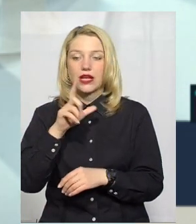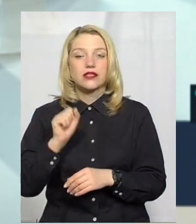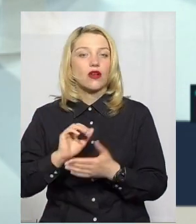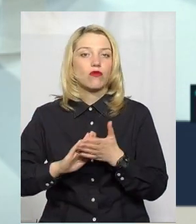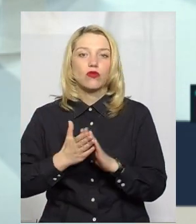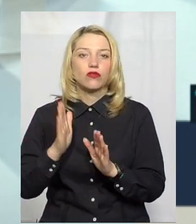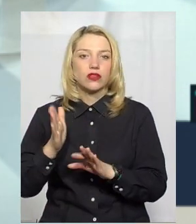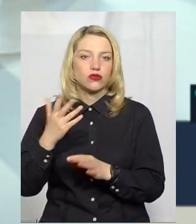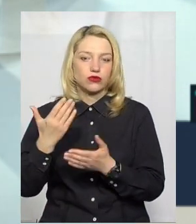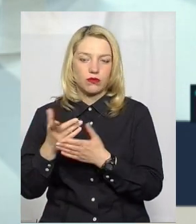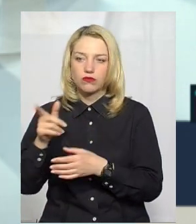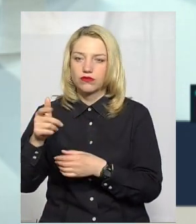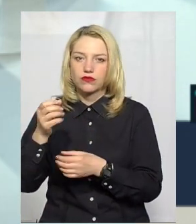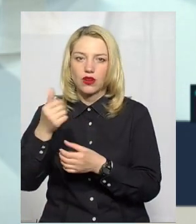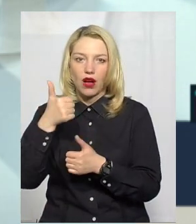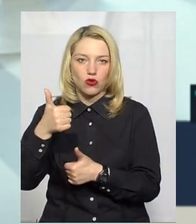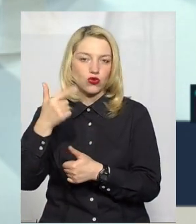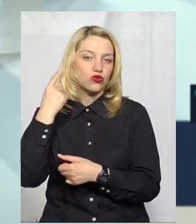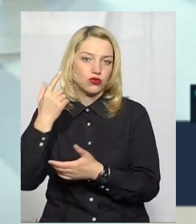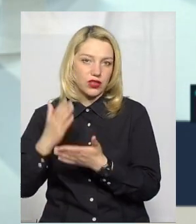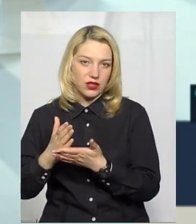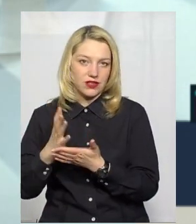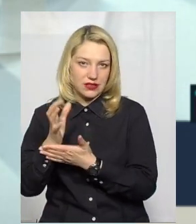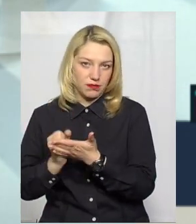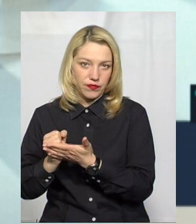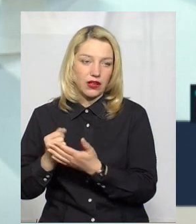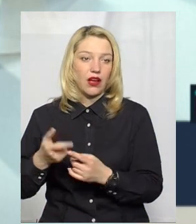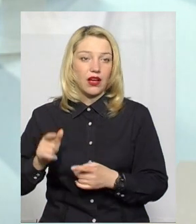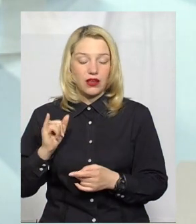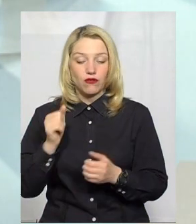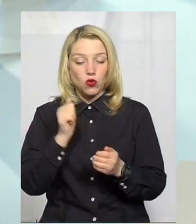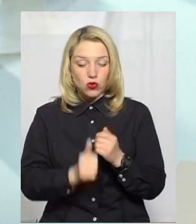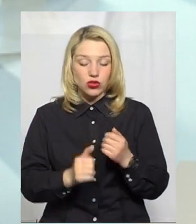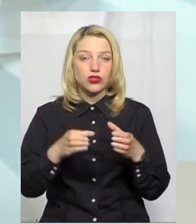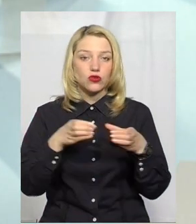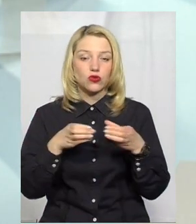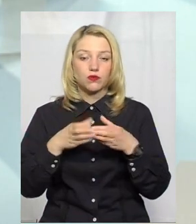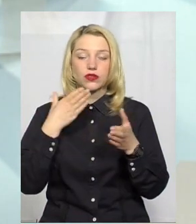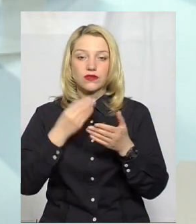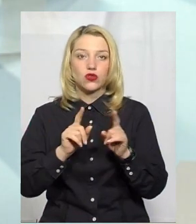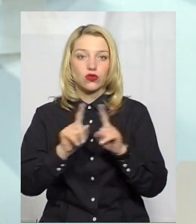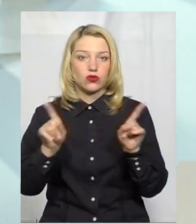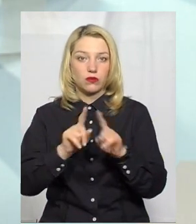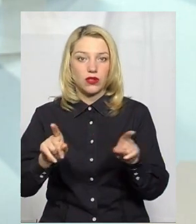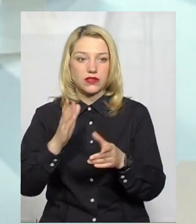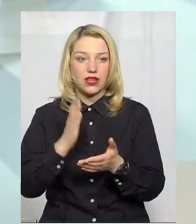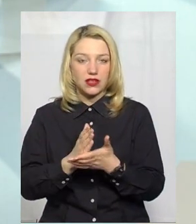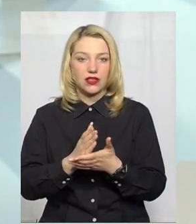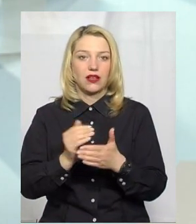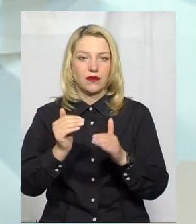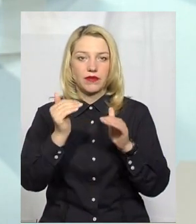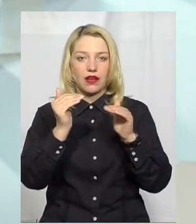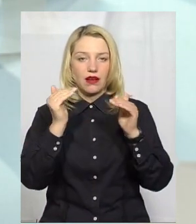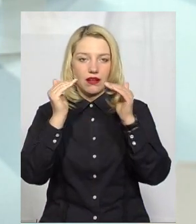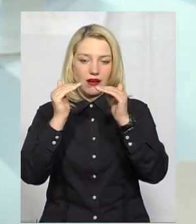збережений слух, там будуть свої особливості. І навіть в кожній групі своїх особливостей є градація.